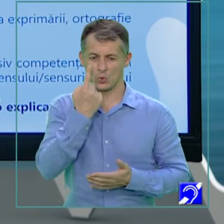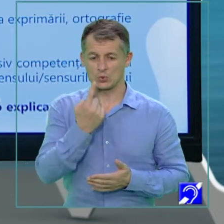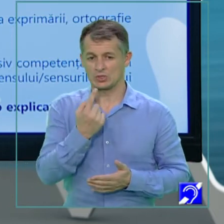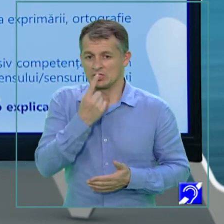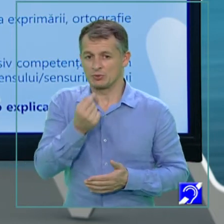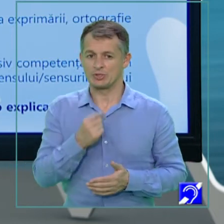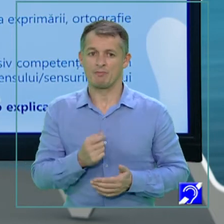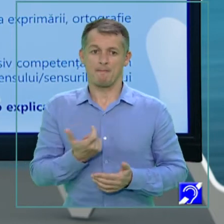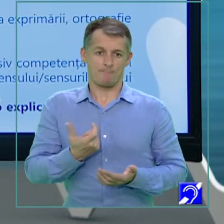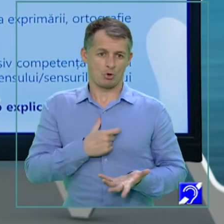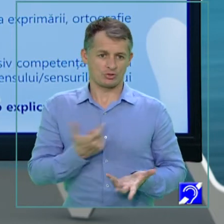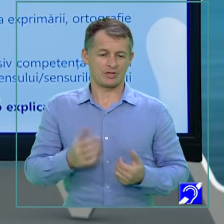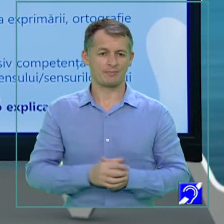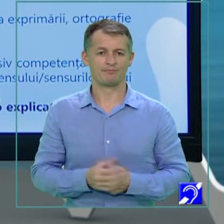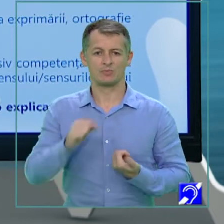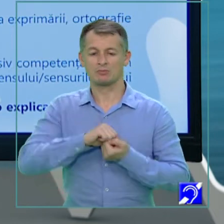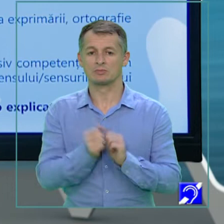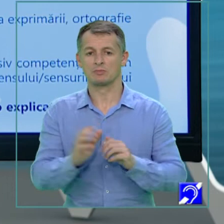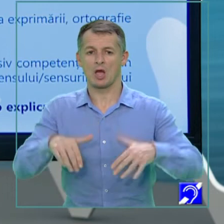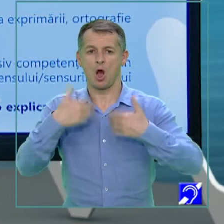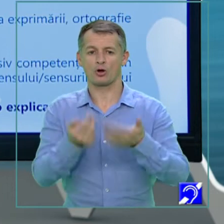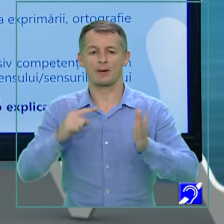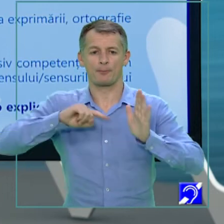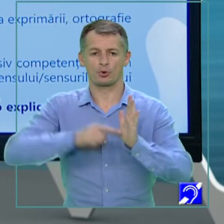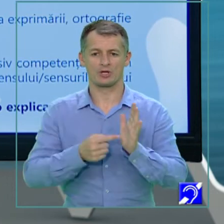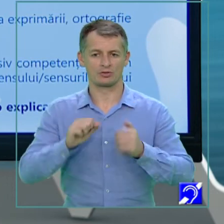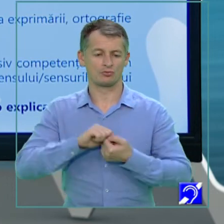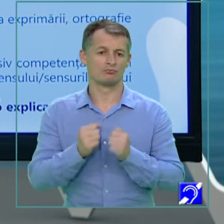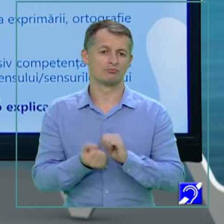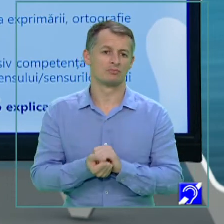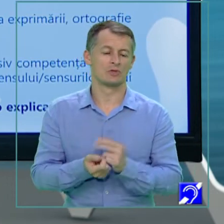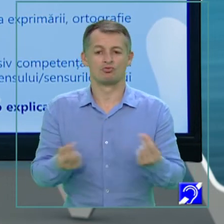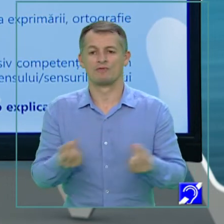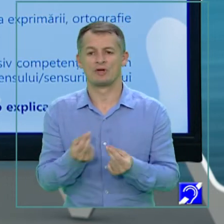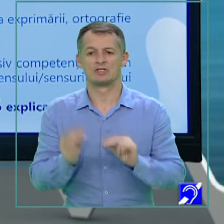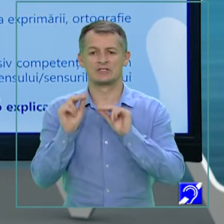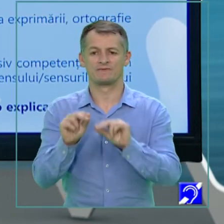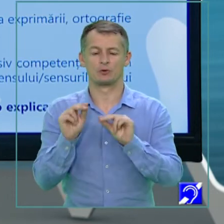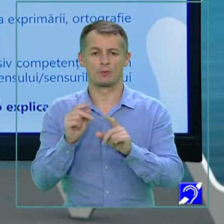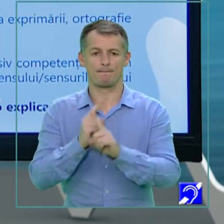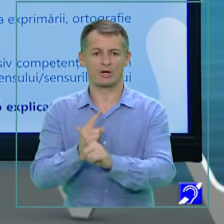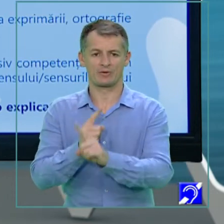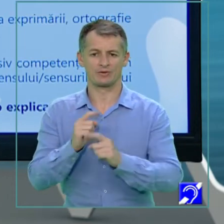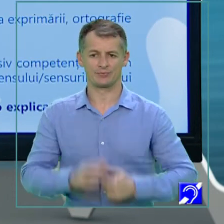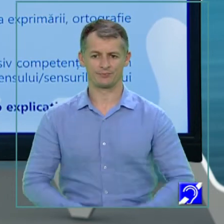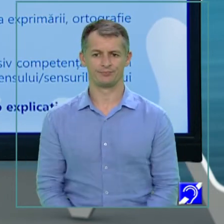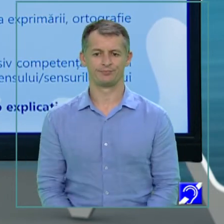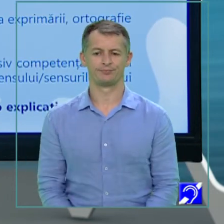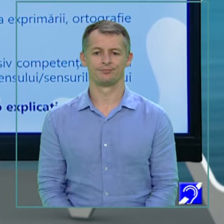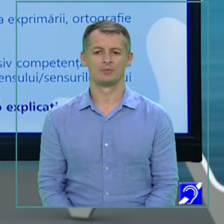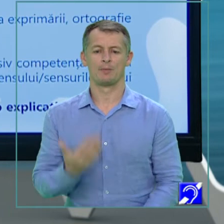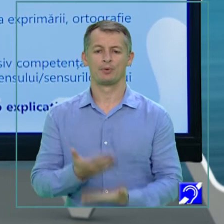modul de acordare a punctajului și niște sfaturi practice. Pentru